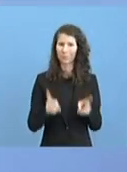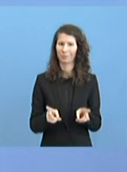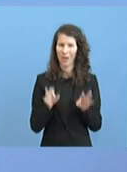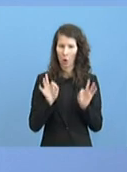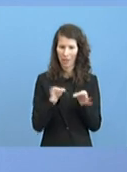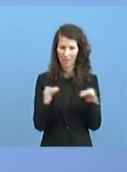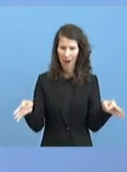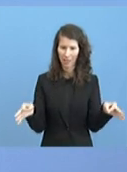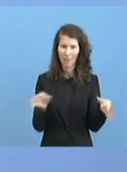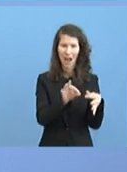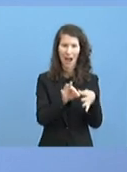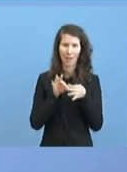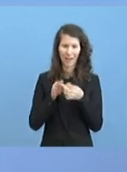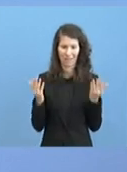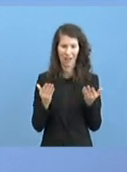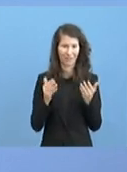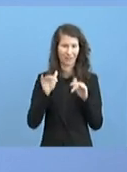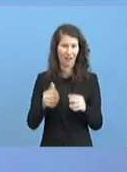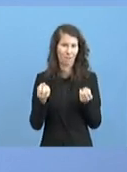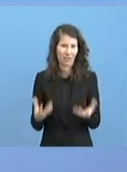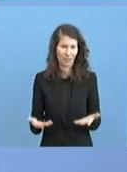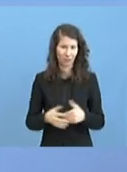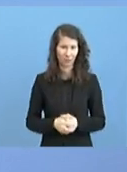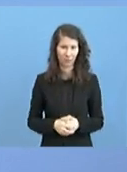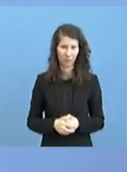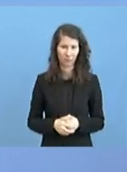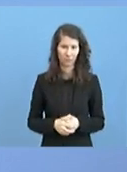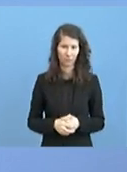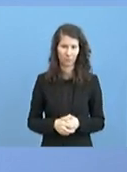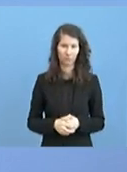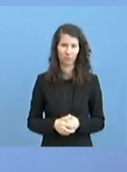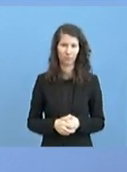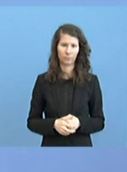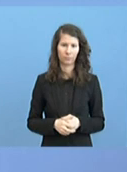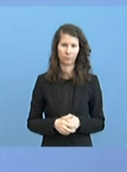abhängig, welches konkrete Phänomen man sozusagen jetzt adressieren muss.